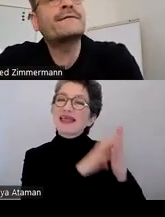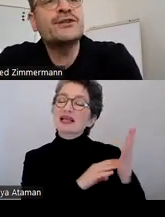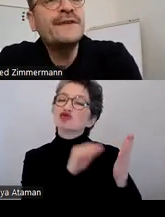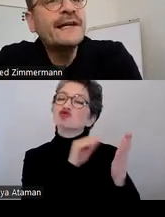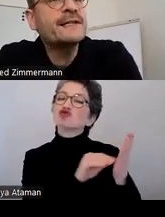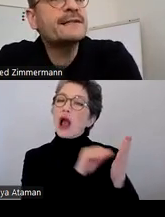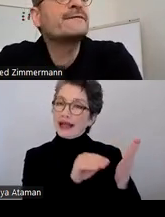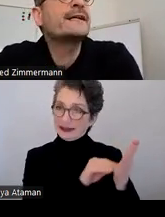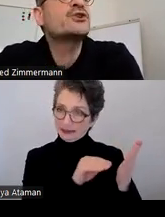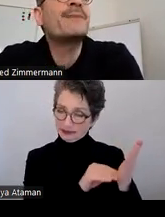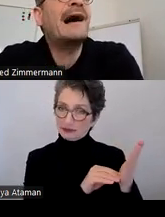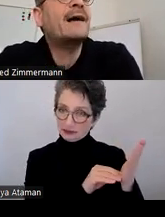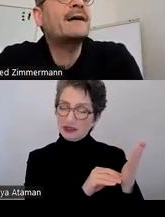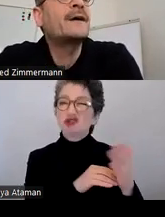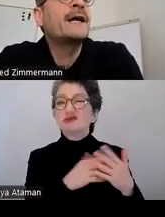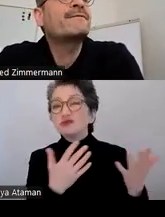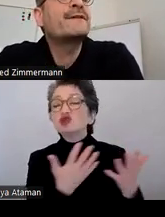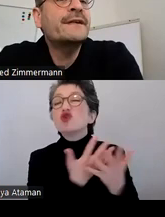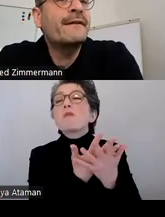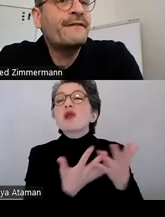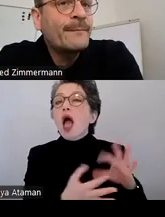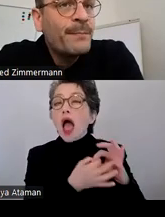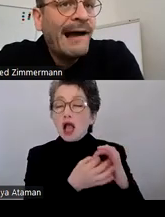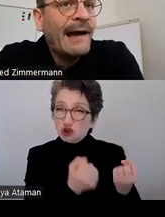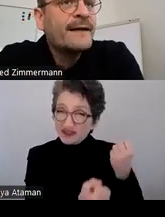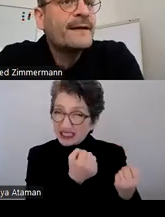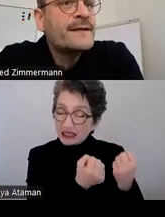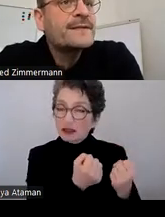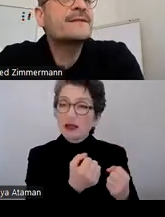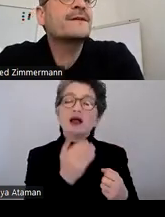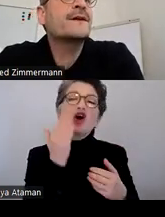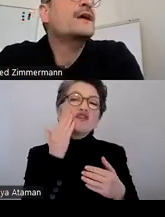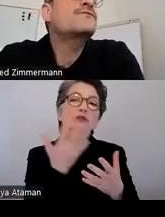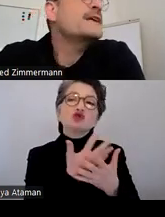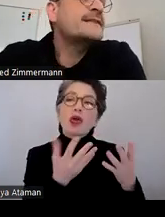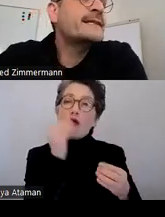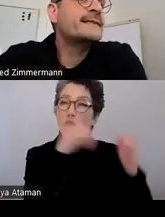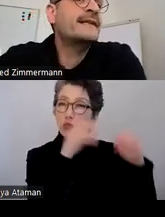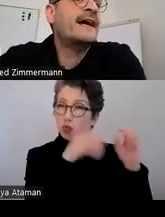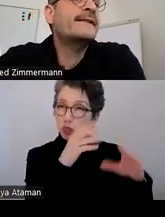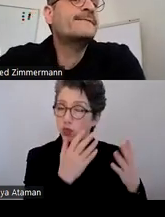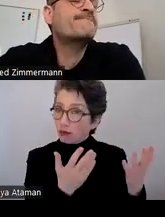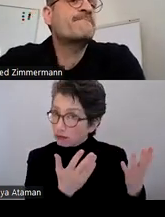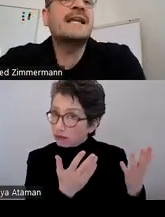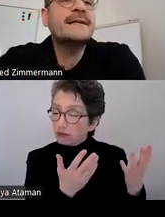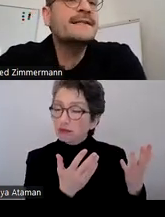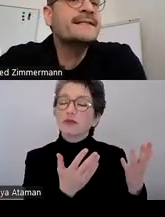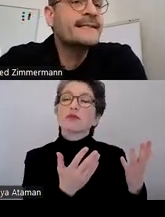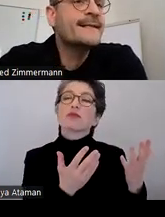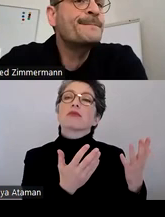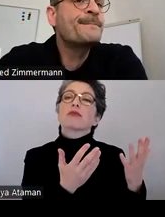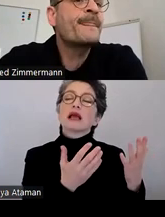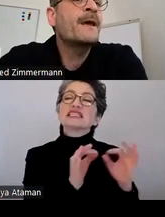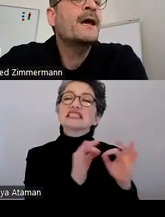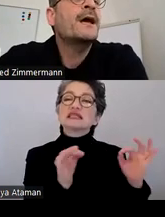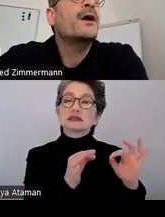Frage, wie schwierig ist die gebildete Sprache, wie viel Fremdsprache ist in den Texten enthalten, wie lang sind die